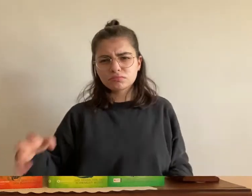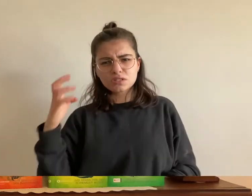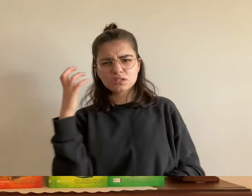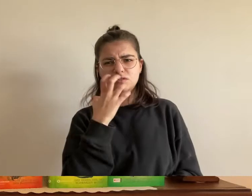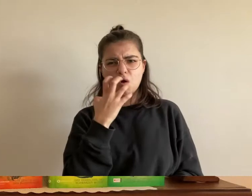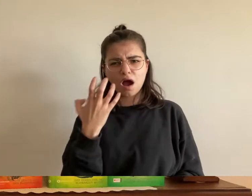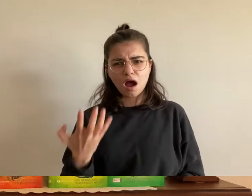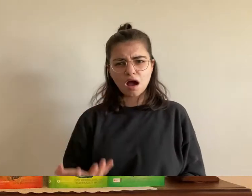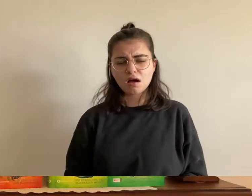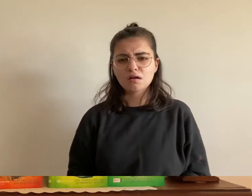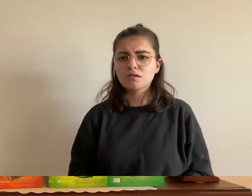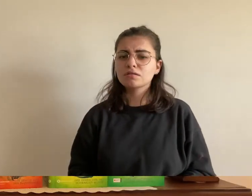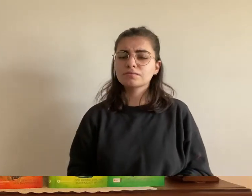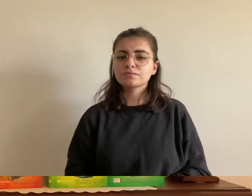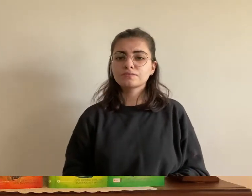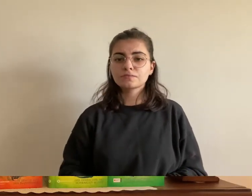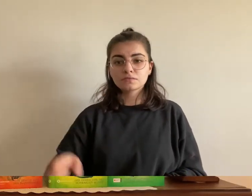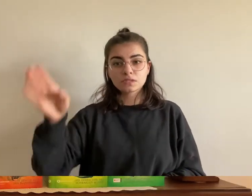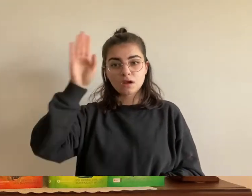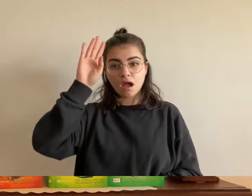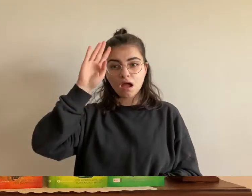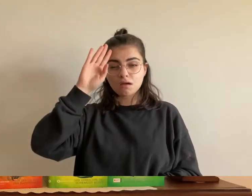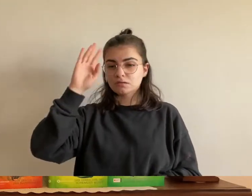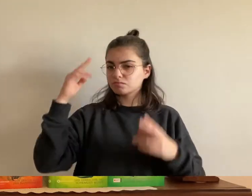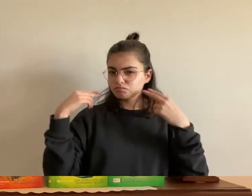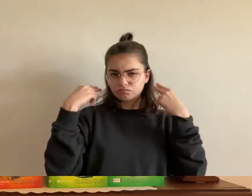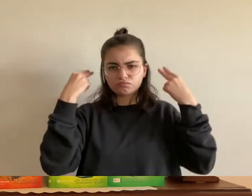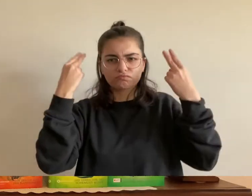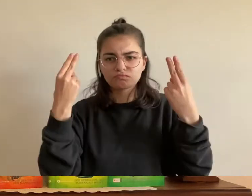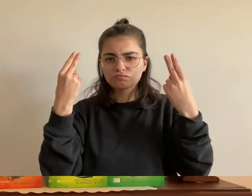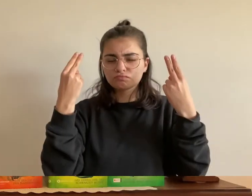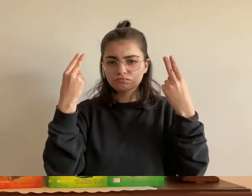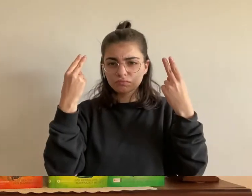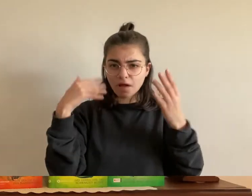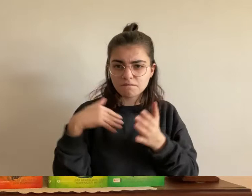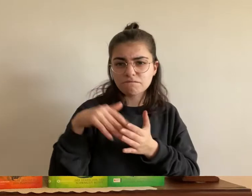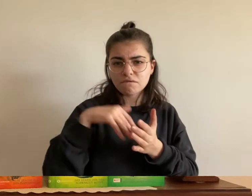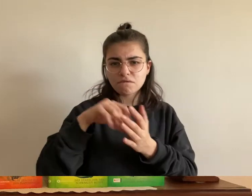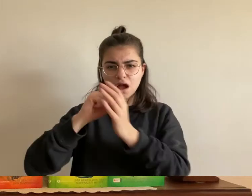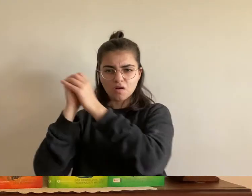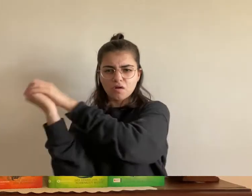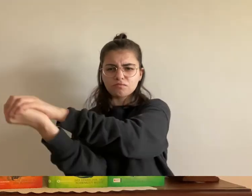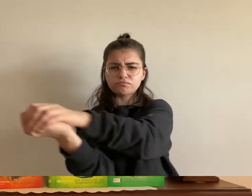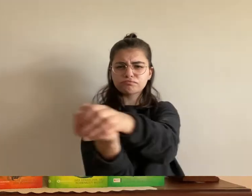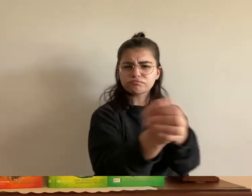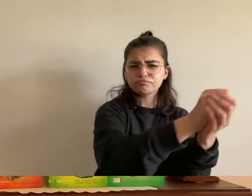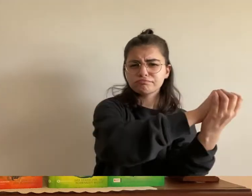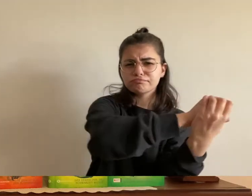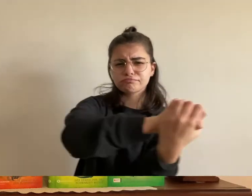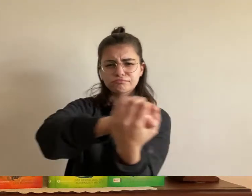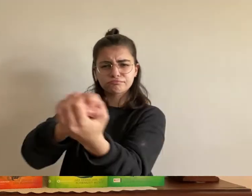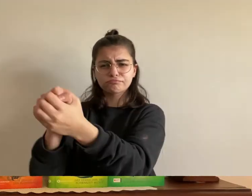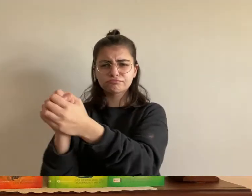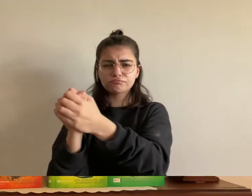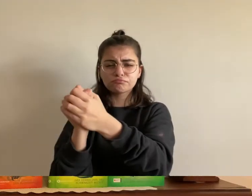eric beschloss sich nicht einschüchtern zu lassen während er weiter gegen die bestie kämpfte